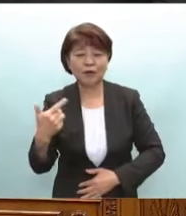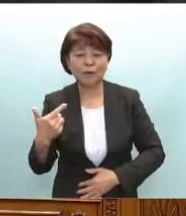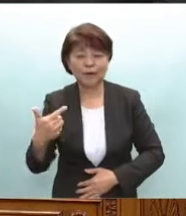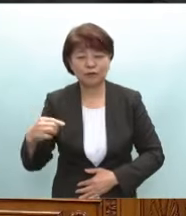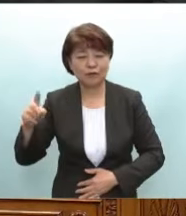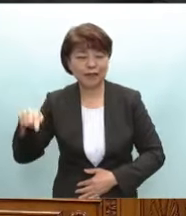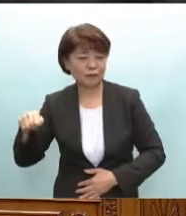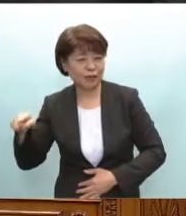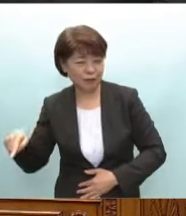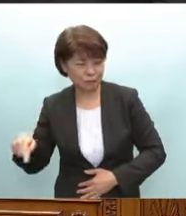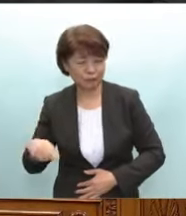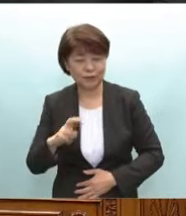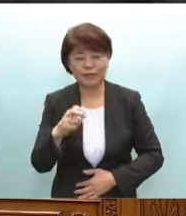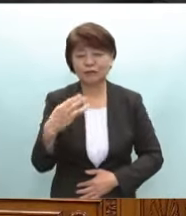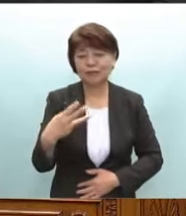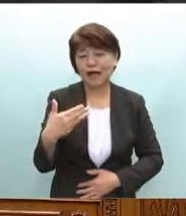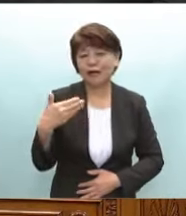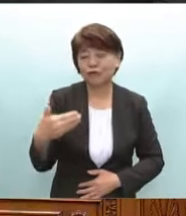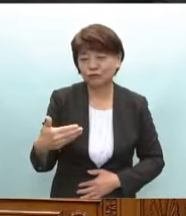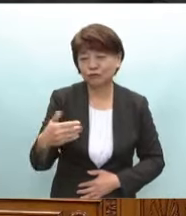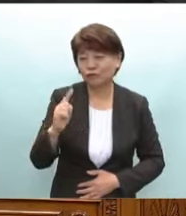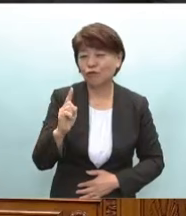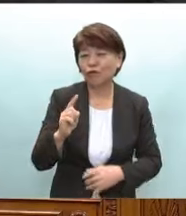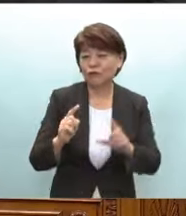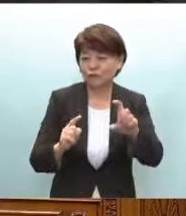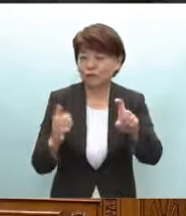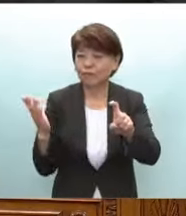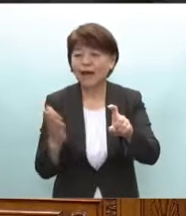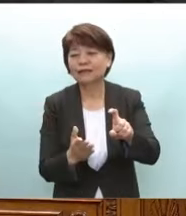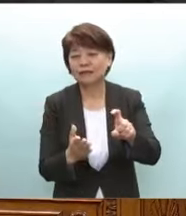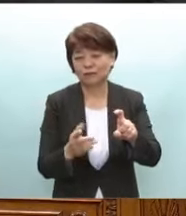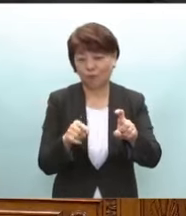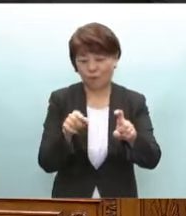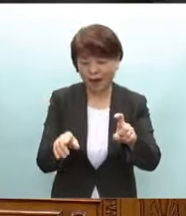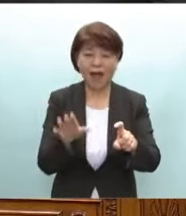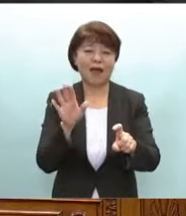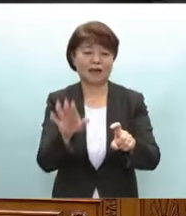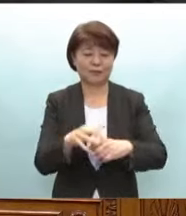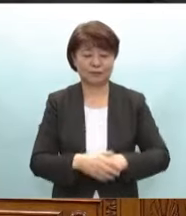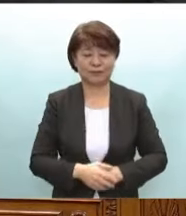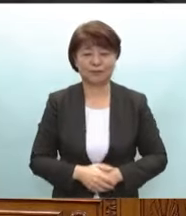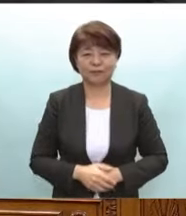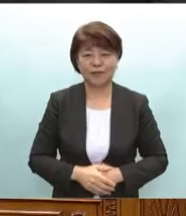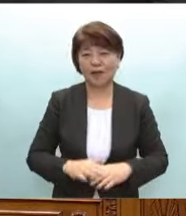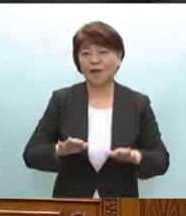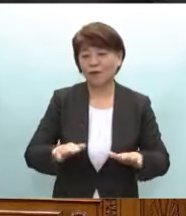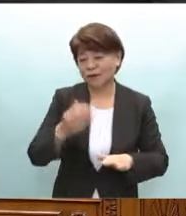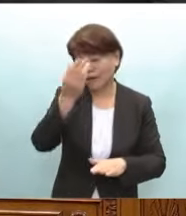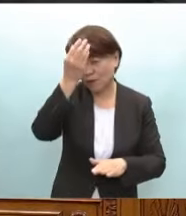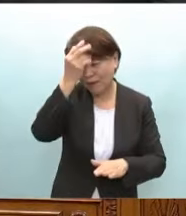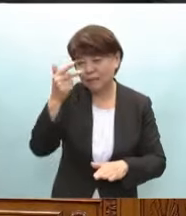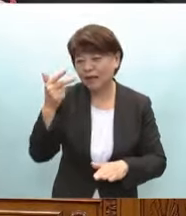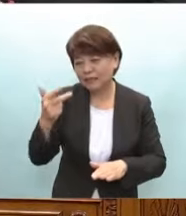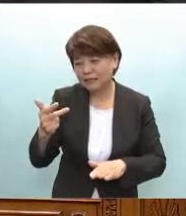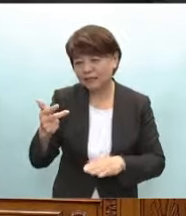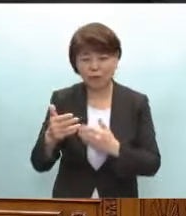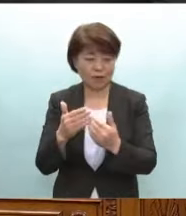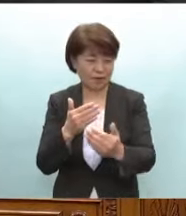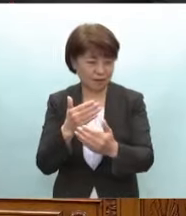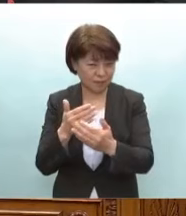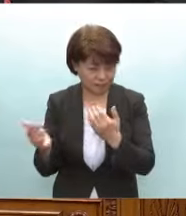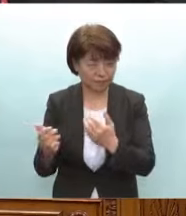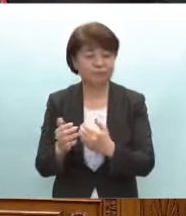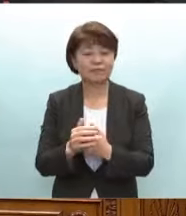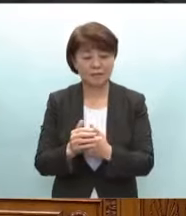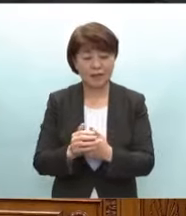23区の1割強に相当する面積が残っております今回の和島市での延焼を教訓に全国各